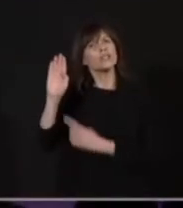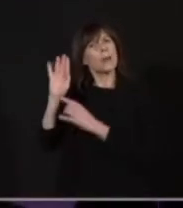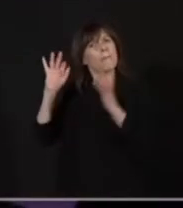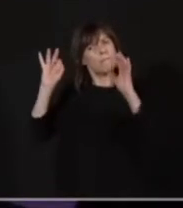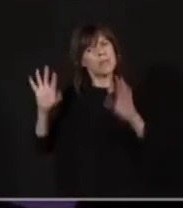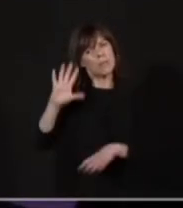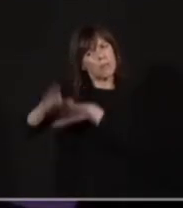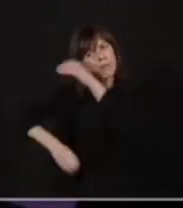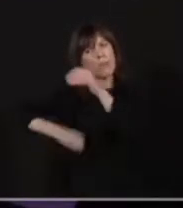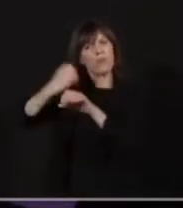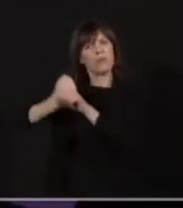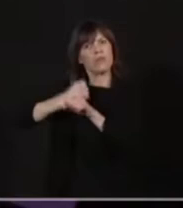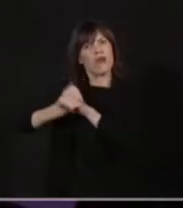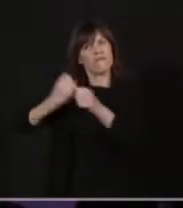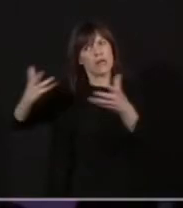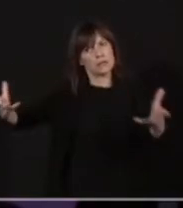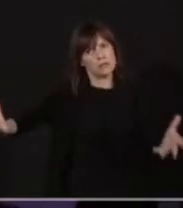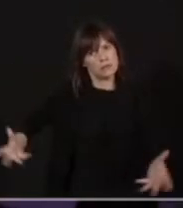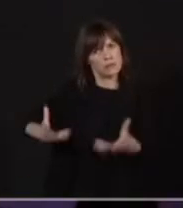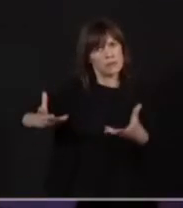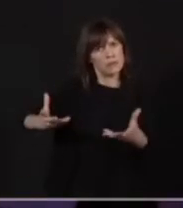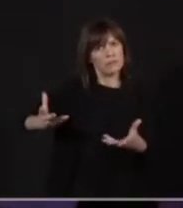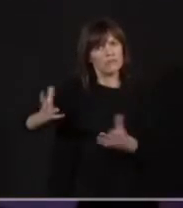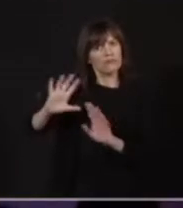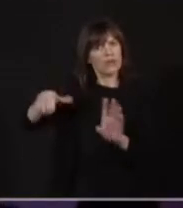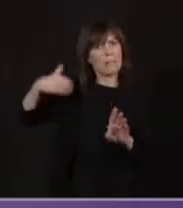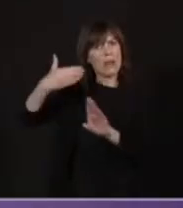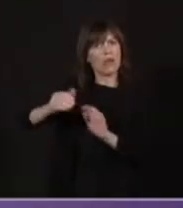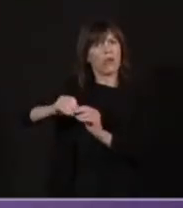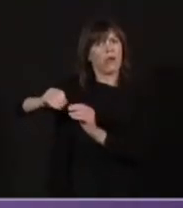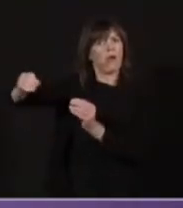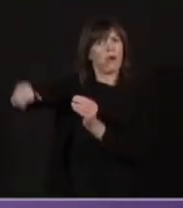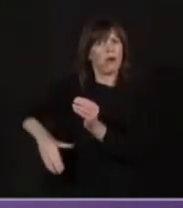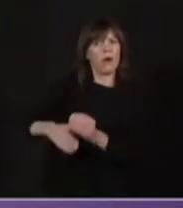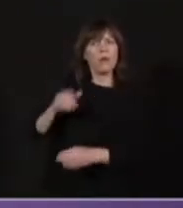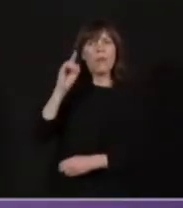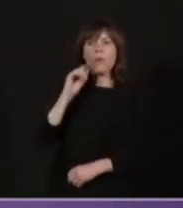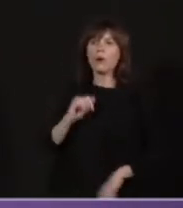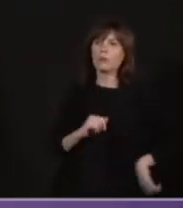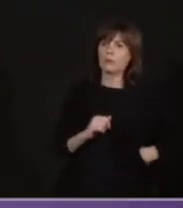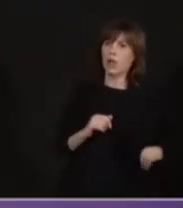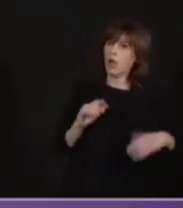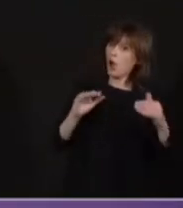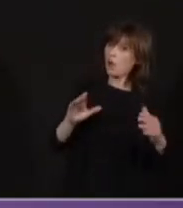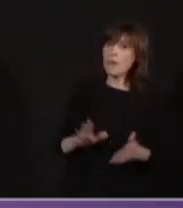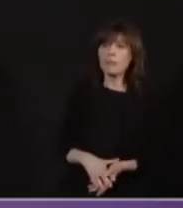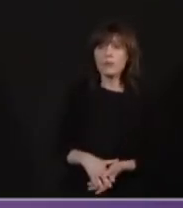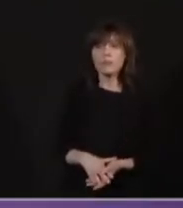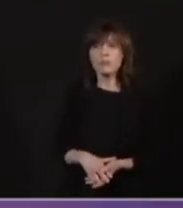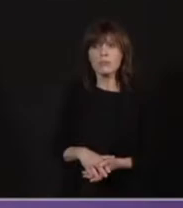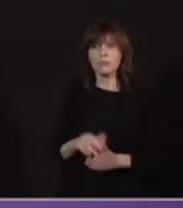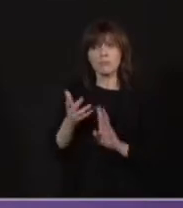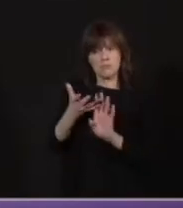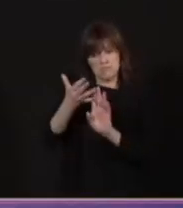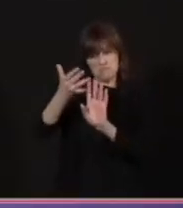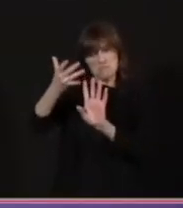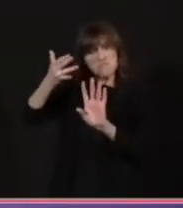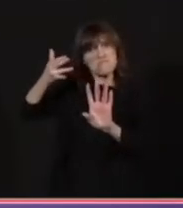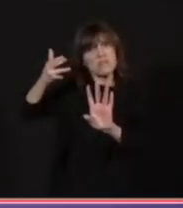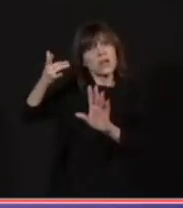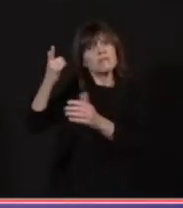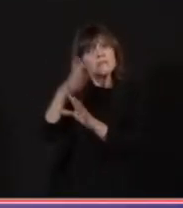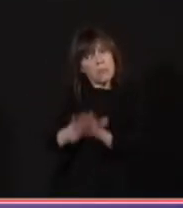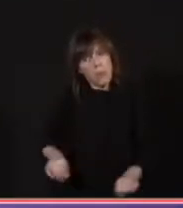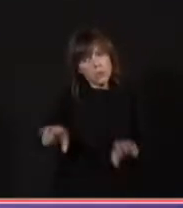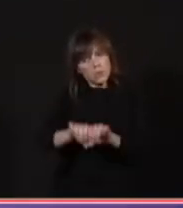préoccupait plus assez. Parce que quand même, on n'a jamais produit autant de richesses dans l'histoire de l'humanité. Rien que